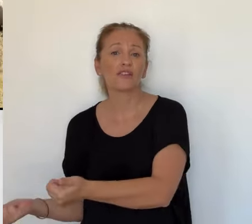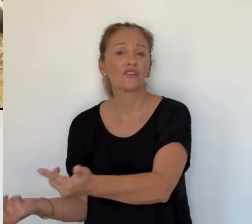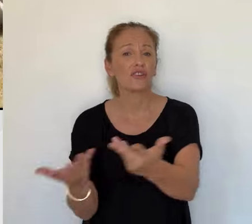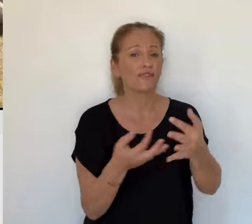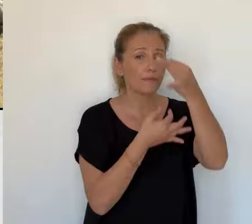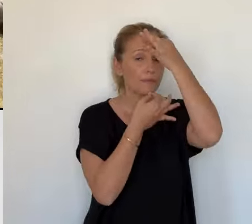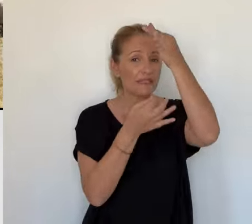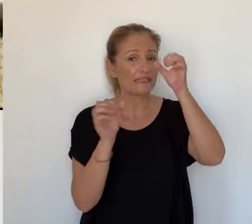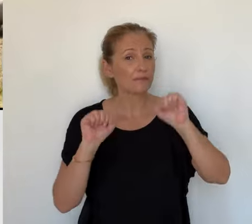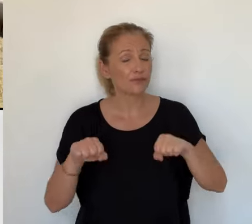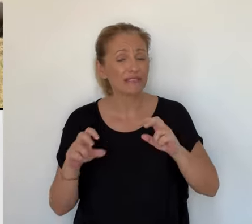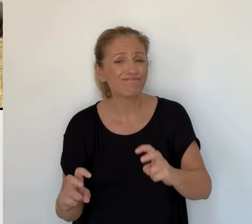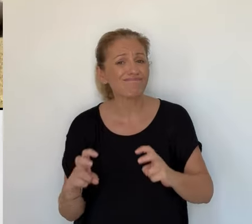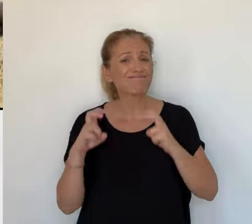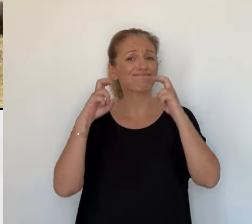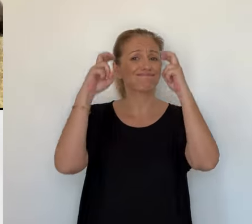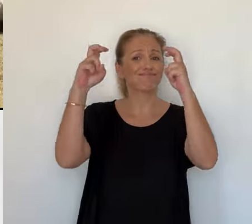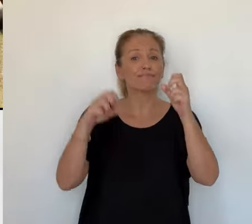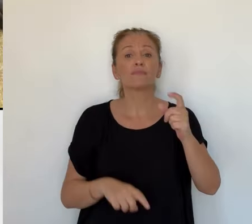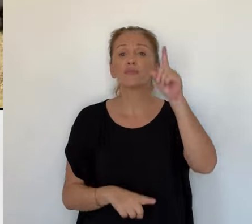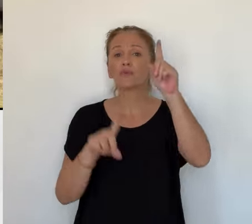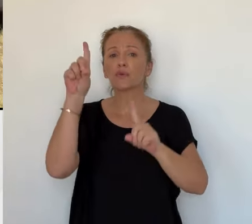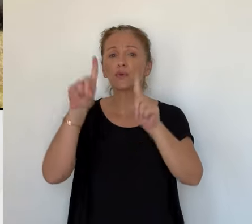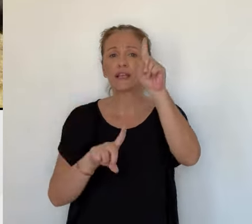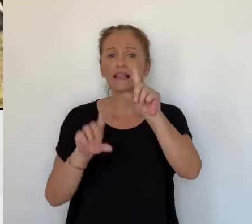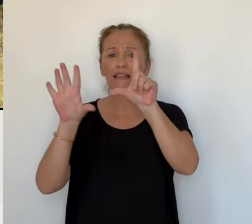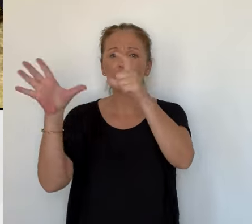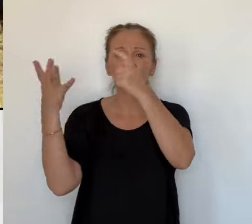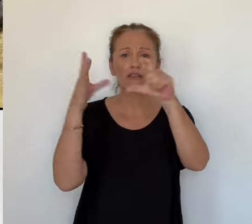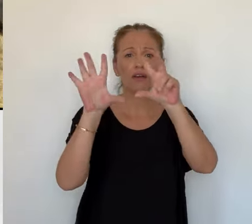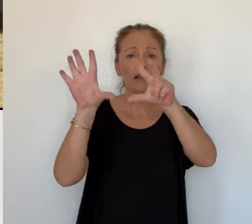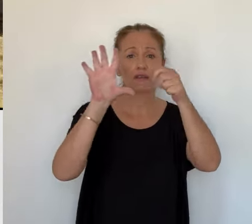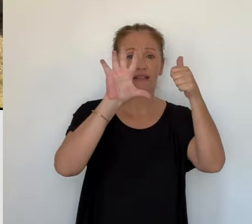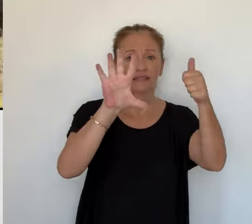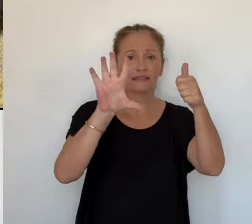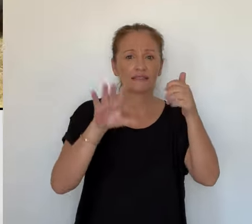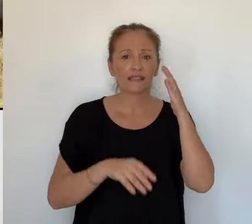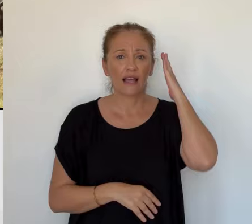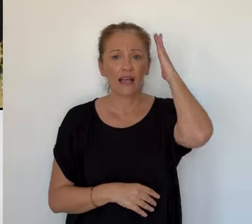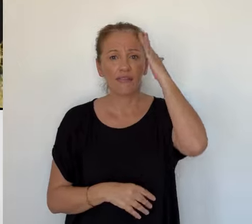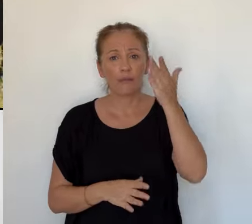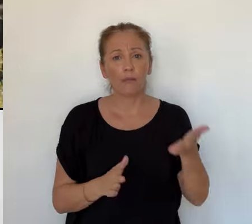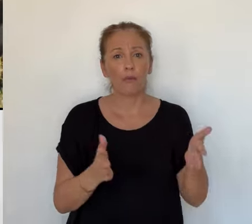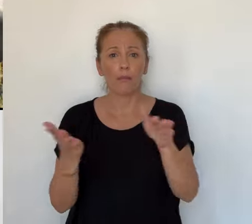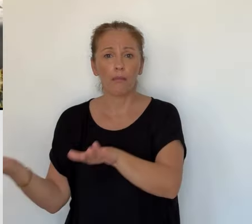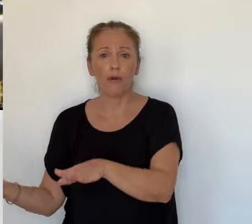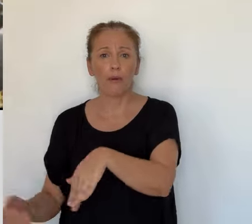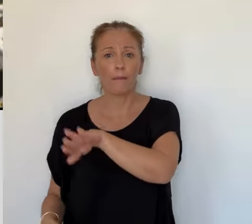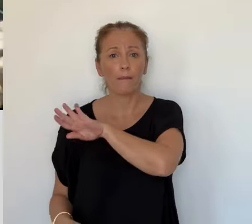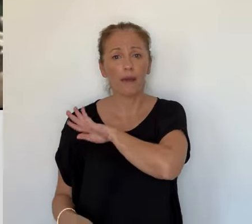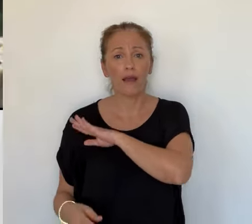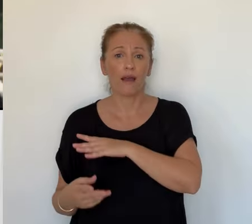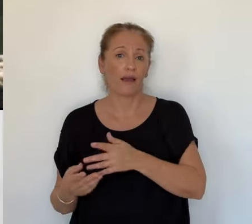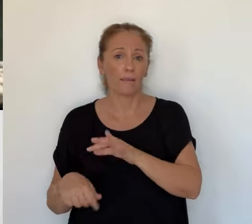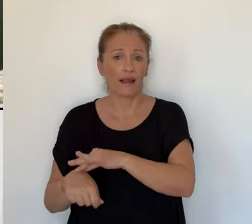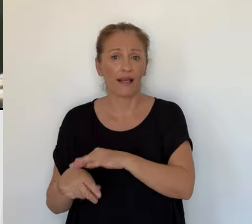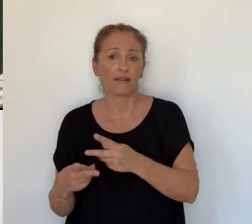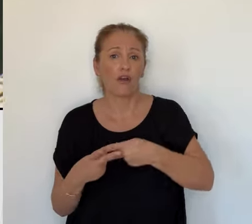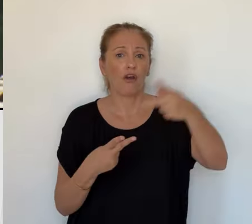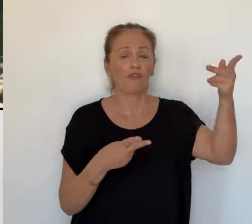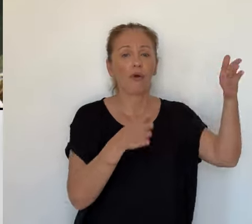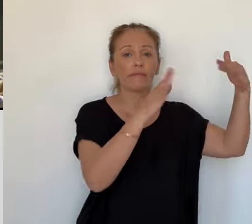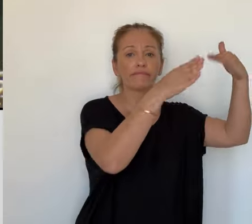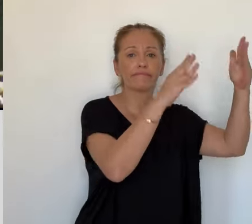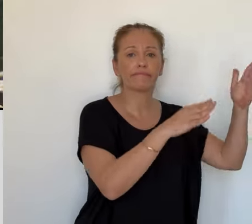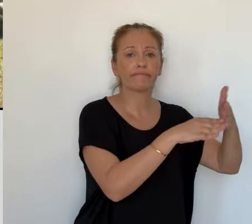500 de plus que ces deux dernières années sur la même période. Une tendance qui se confirme pour le mois d'août. Entre le 1er et le 22